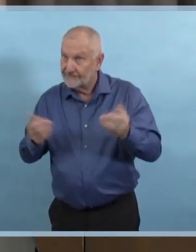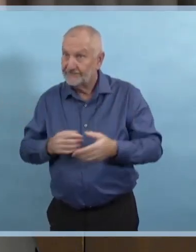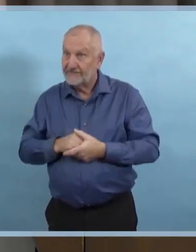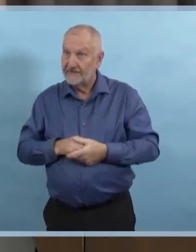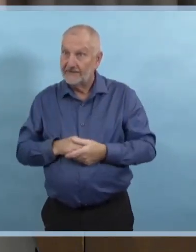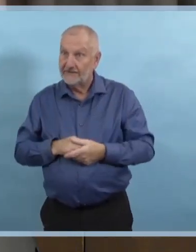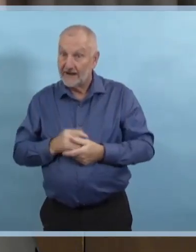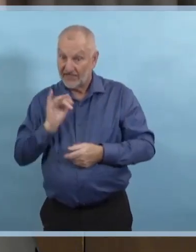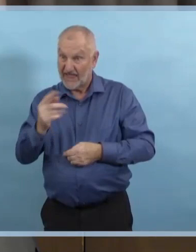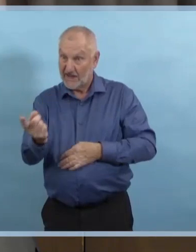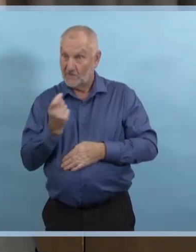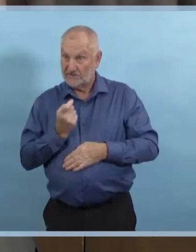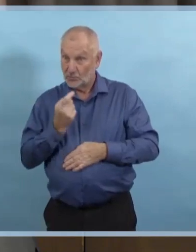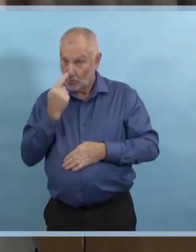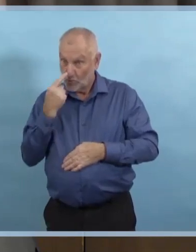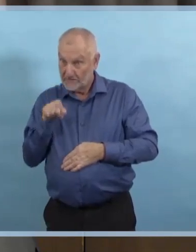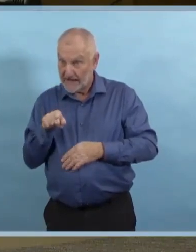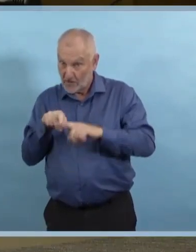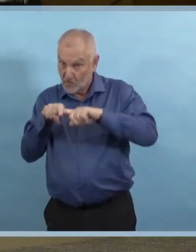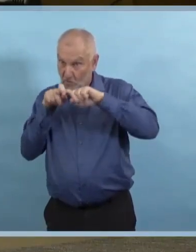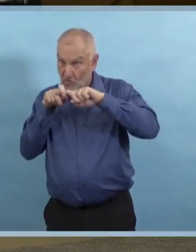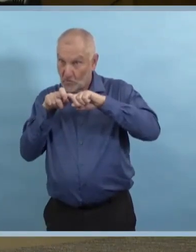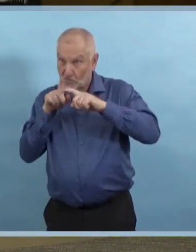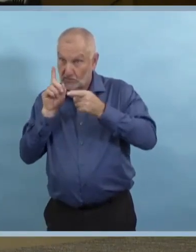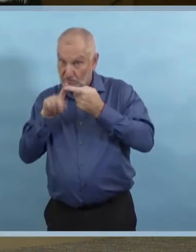Merci. Je n'ai plus de questions de suivi.